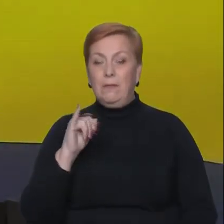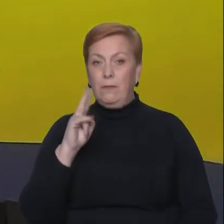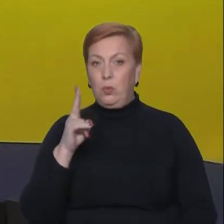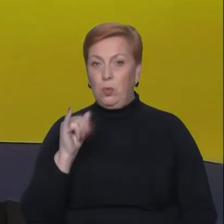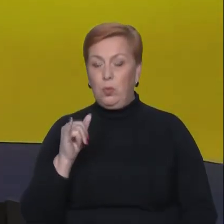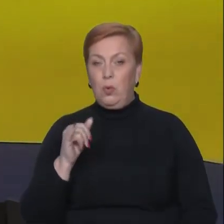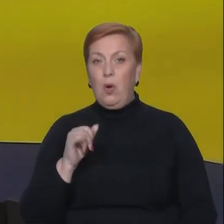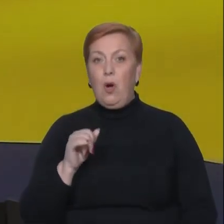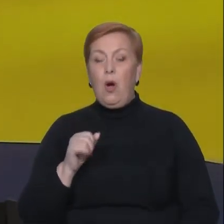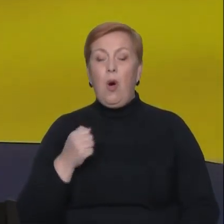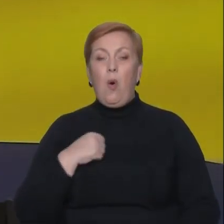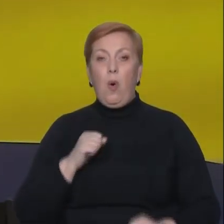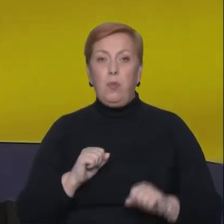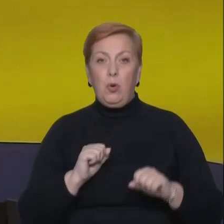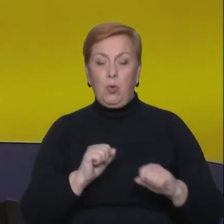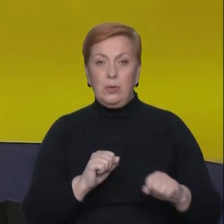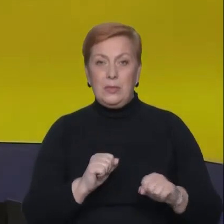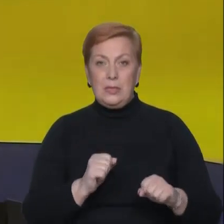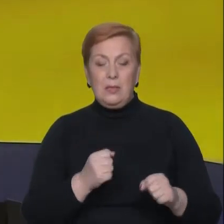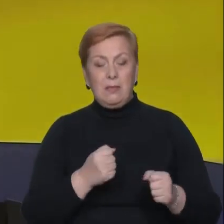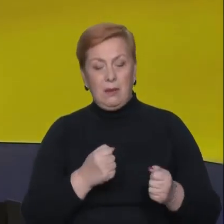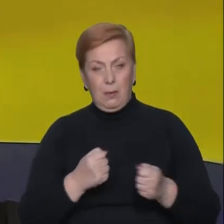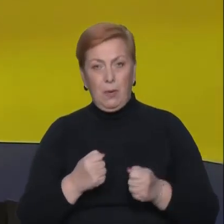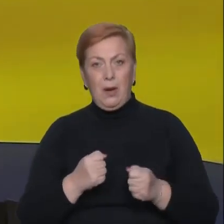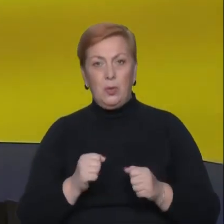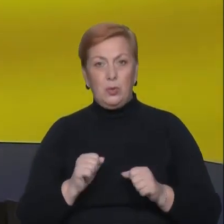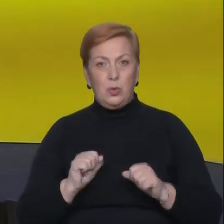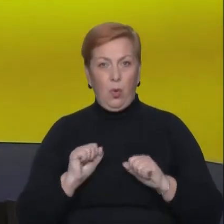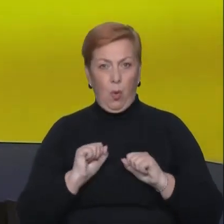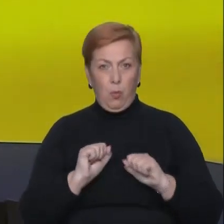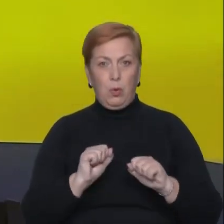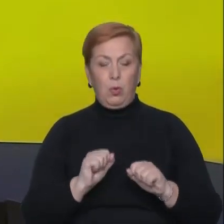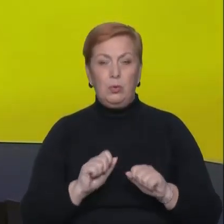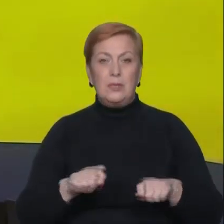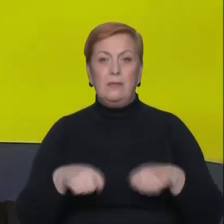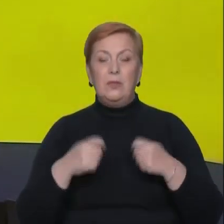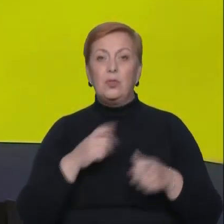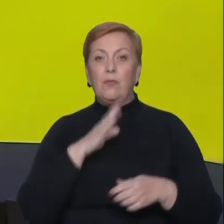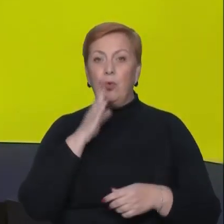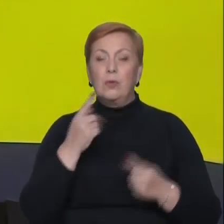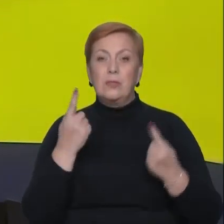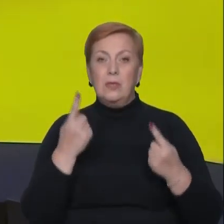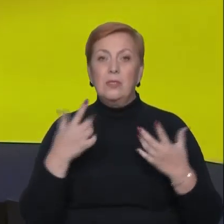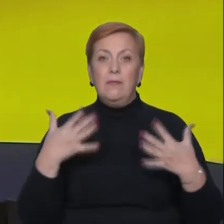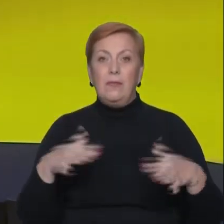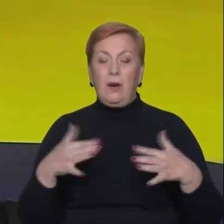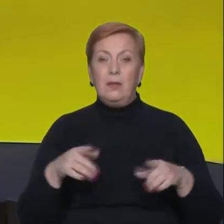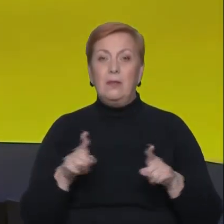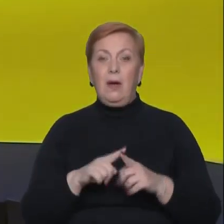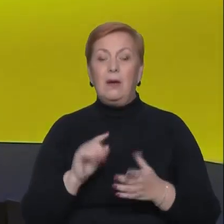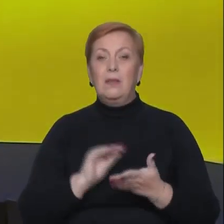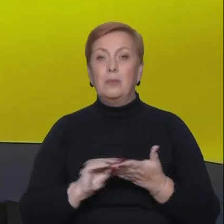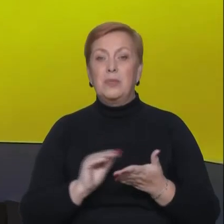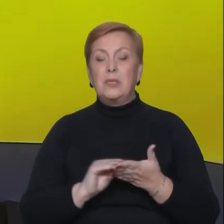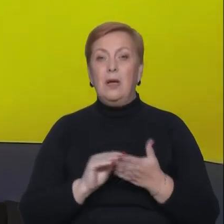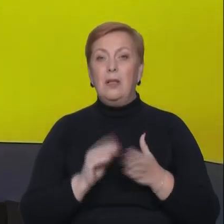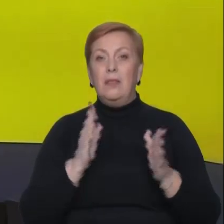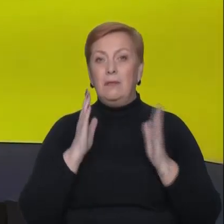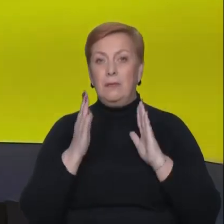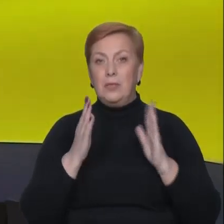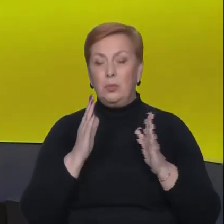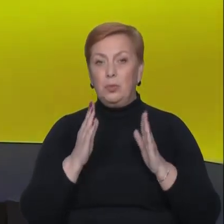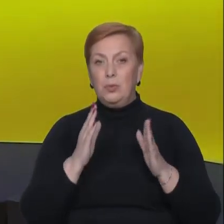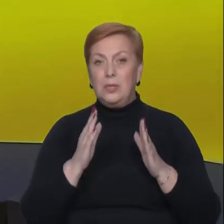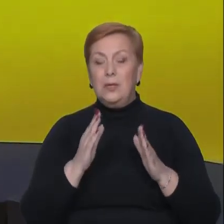оборону, завдаючи ворогу значних втрат, написали в ранковому зведенні Генштабу на фейсбуці. Нині ситуація